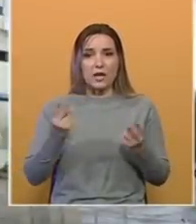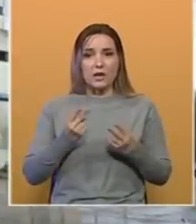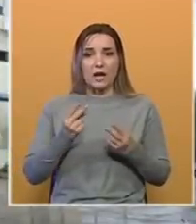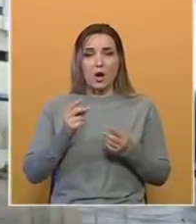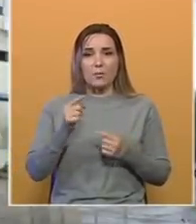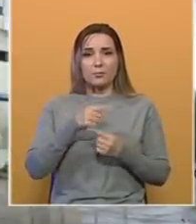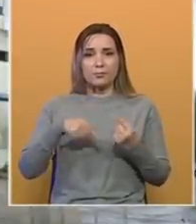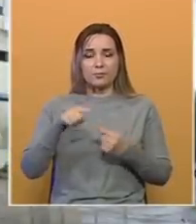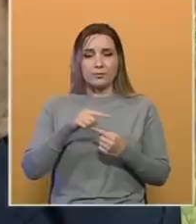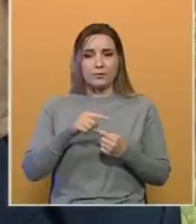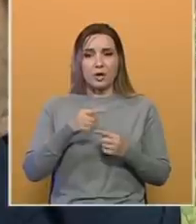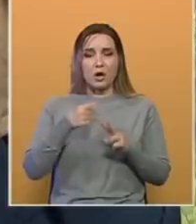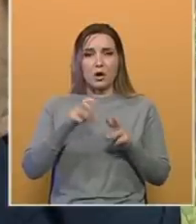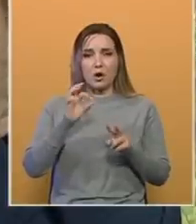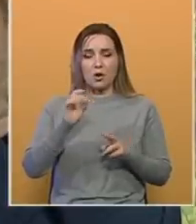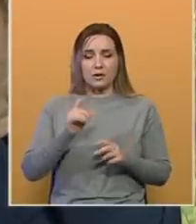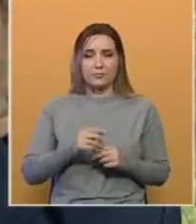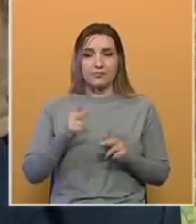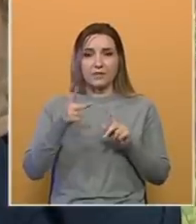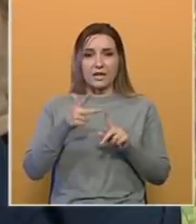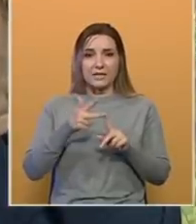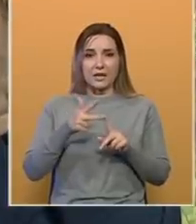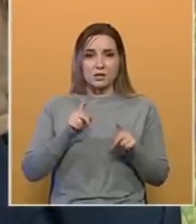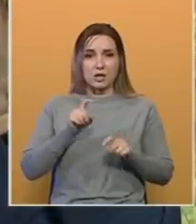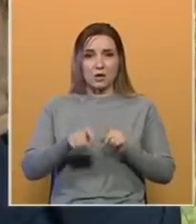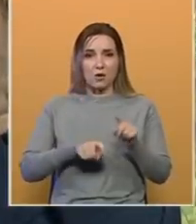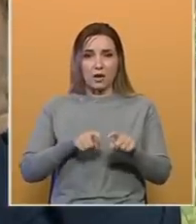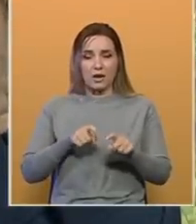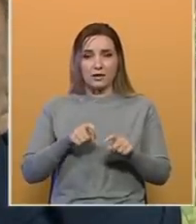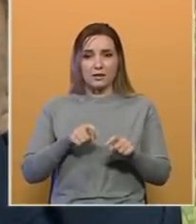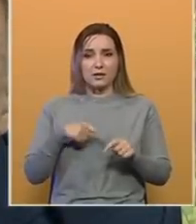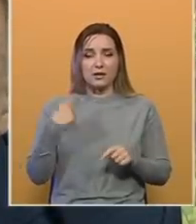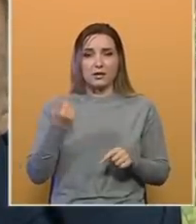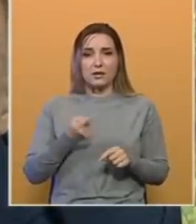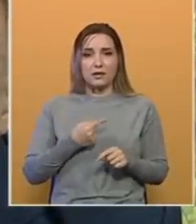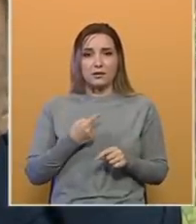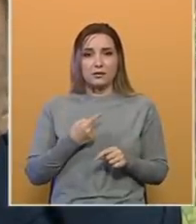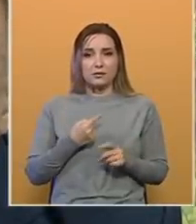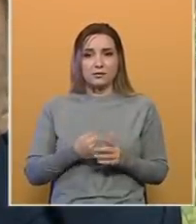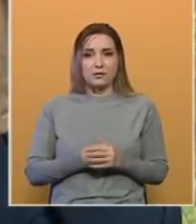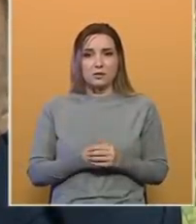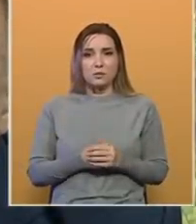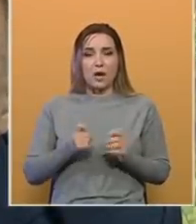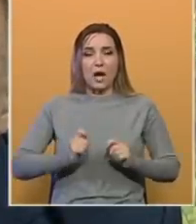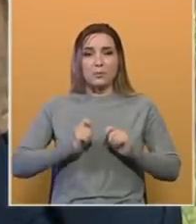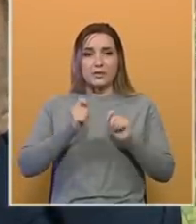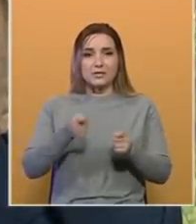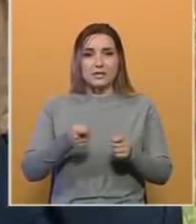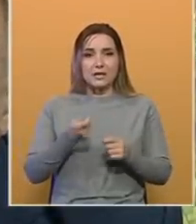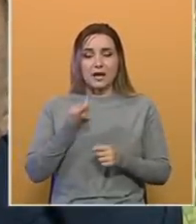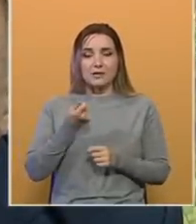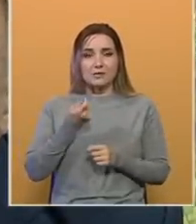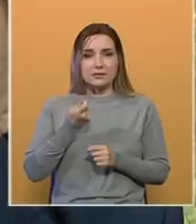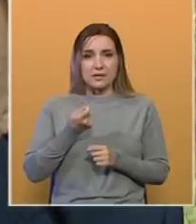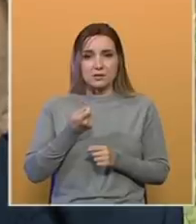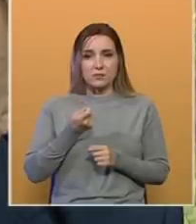propilenoksida i hlora. I ono što je treći korak je da smo aplicirali na sredstva